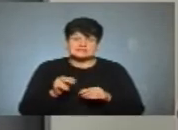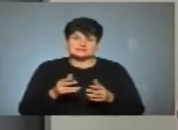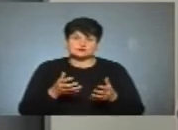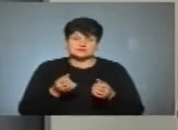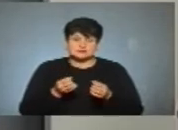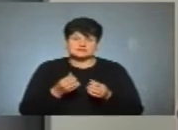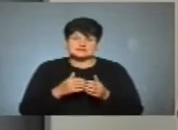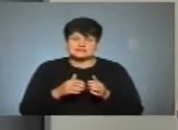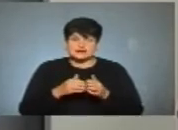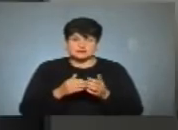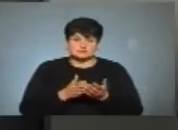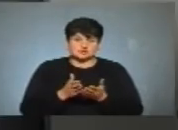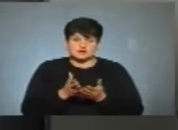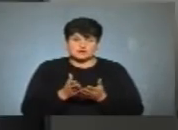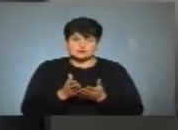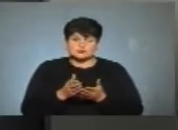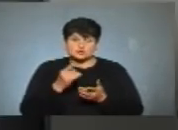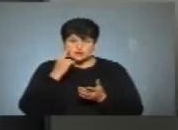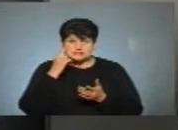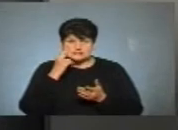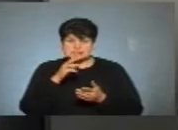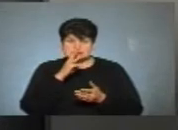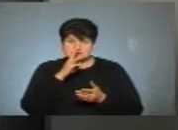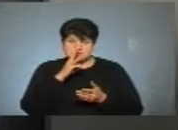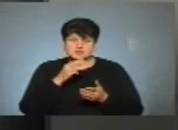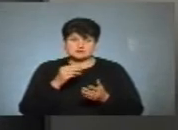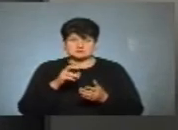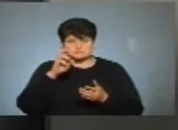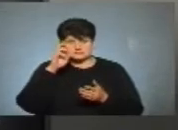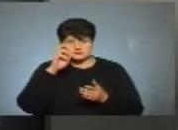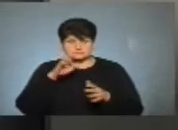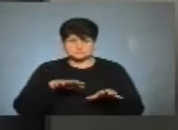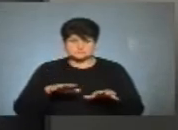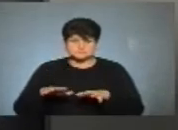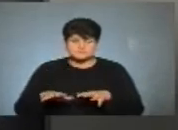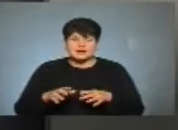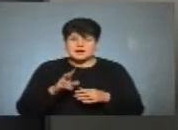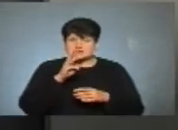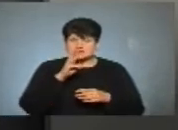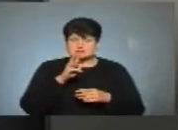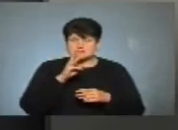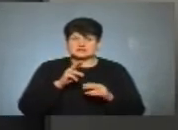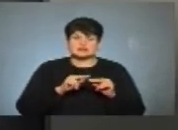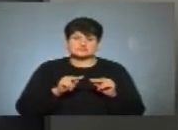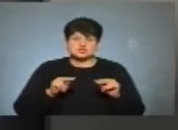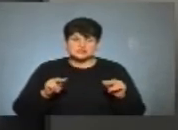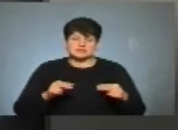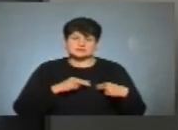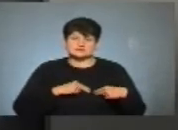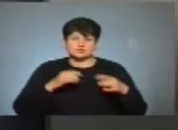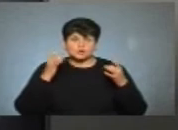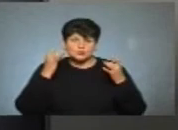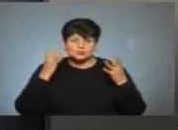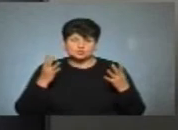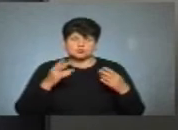середньостатистичним шляхом з оцінки заробітних плат бюджетників. Тобто, а от зарплата у вчителів, зарплата у працівників культури,